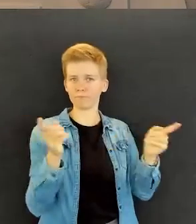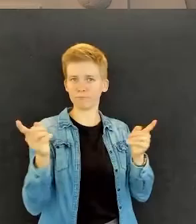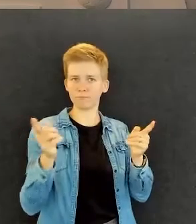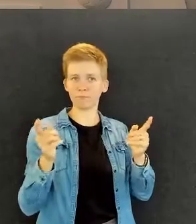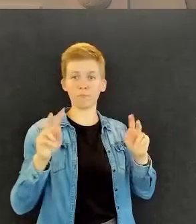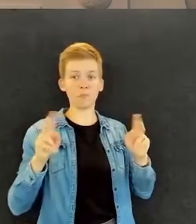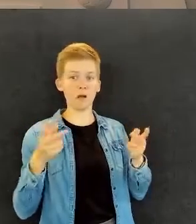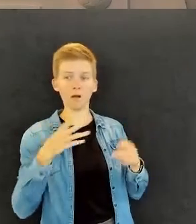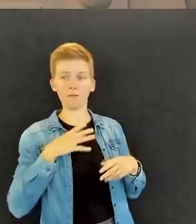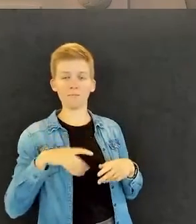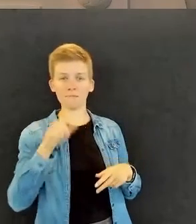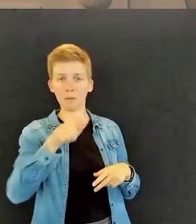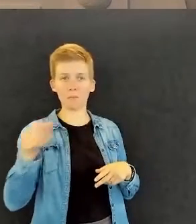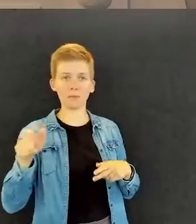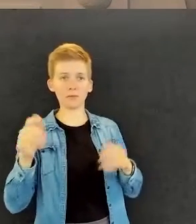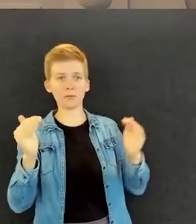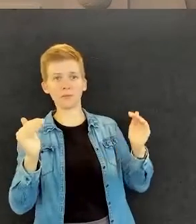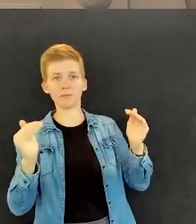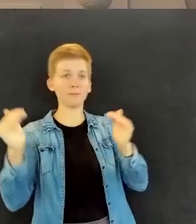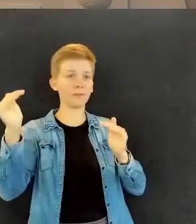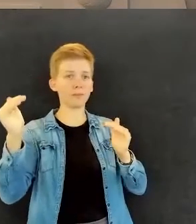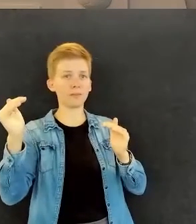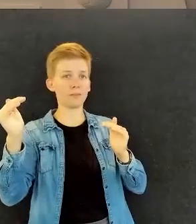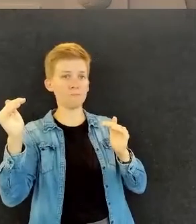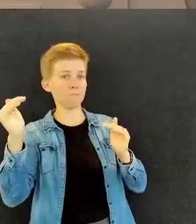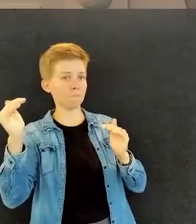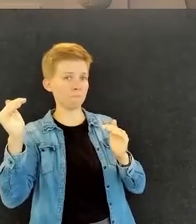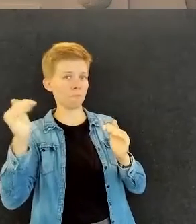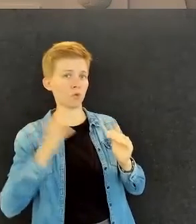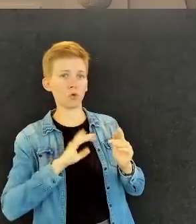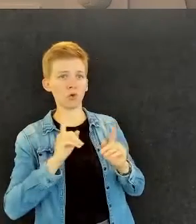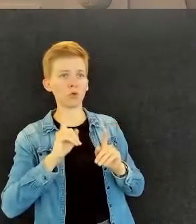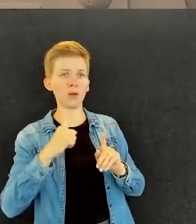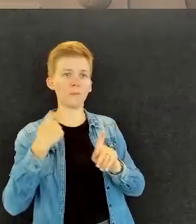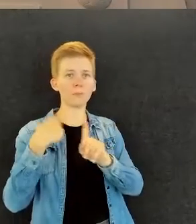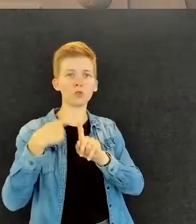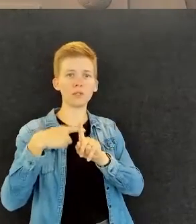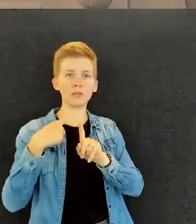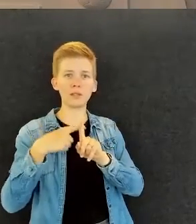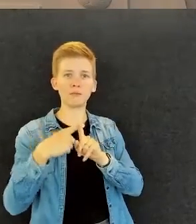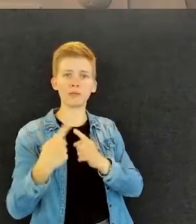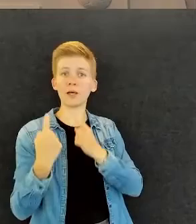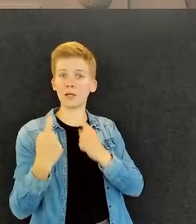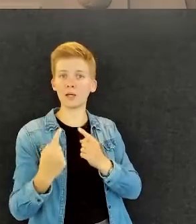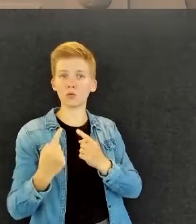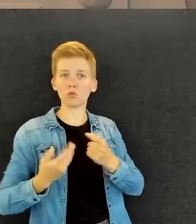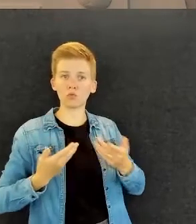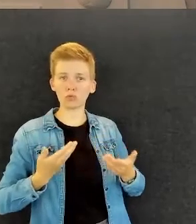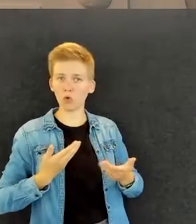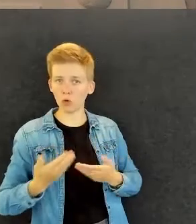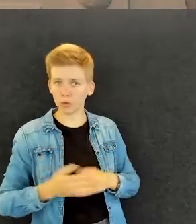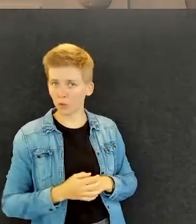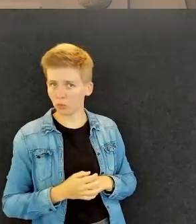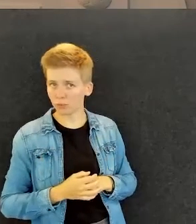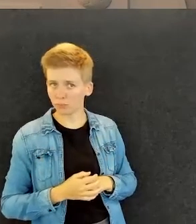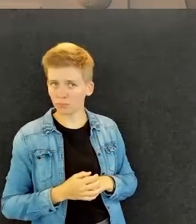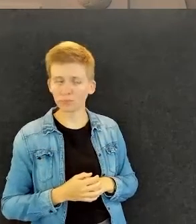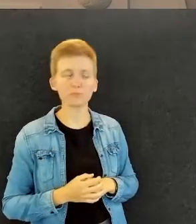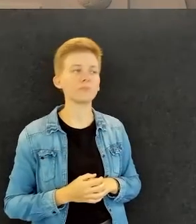ehkä jopa jotenkin edellä tai onko tämmöistä positiivista erityiskohtelua Paralympiakomiteassa?